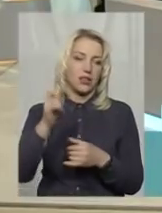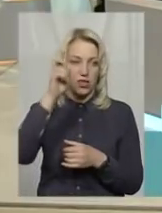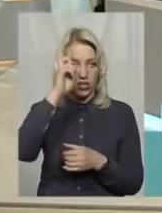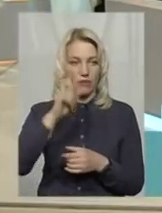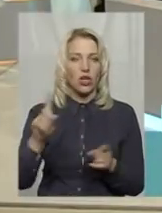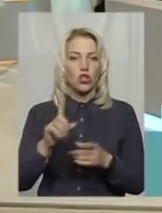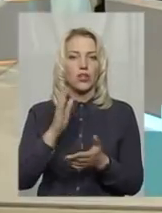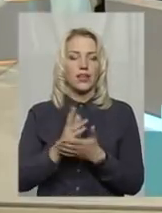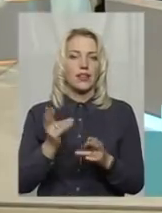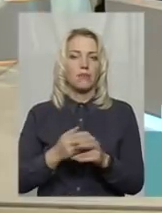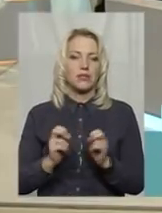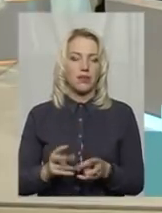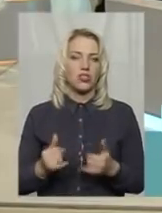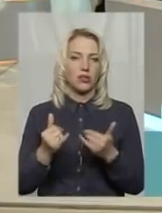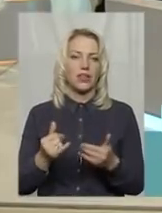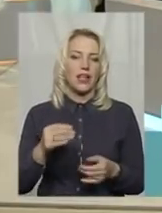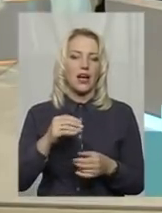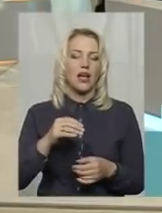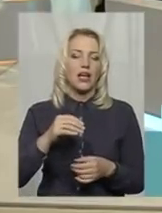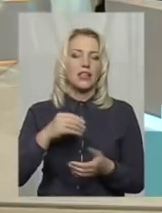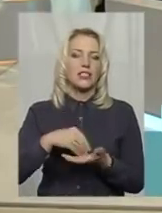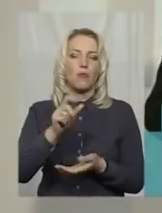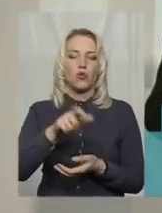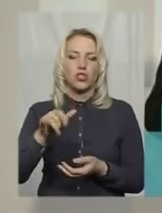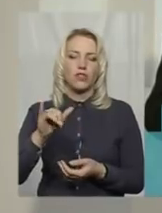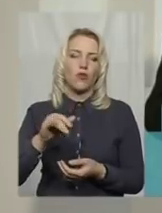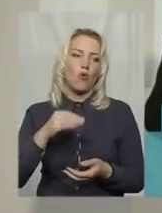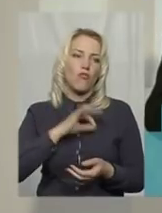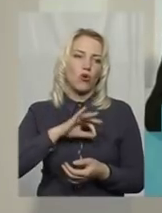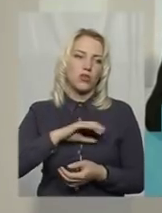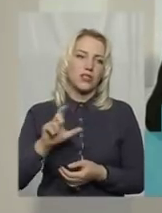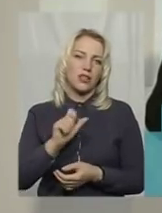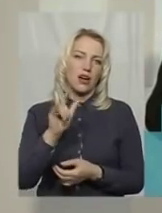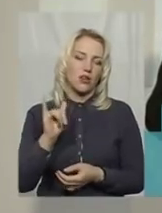Що є небезпечним для споживача у використанні газу?